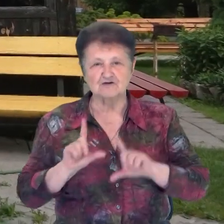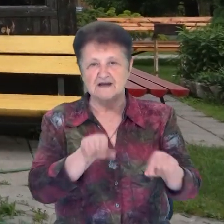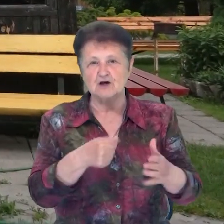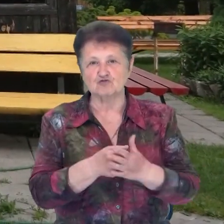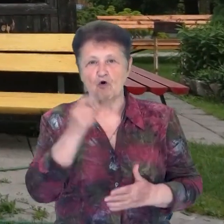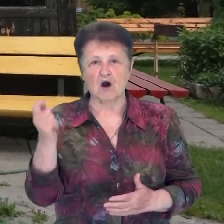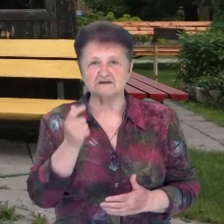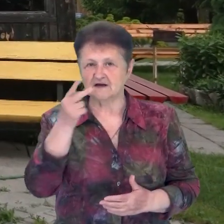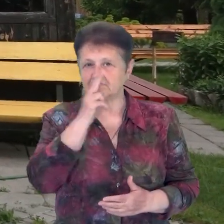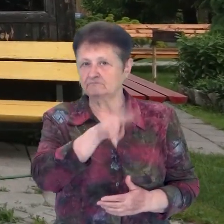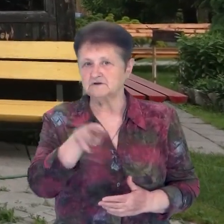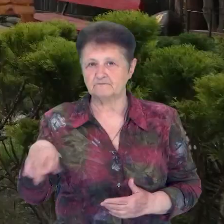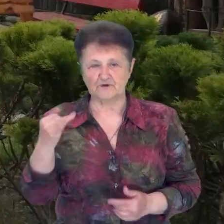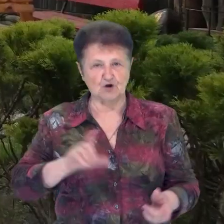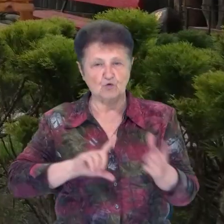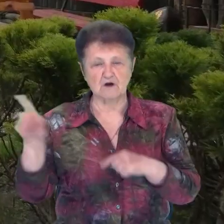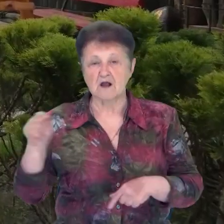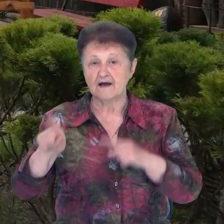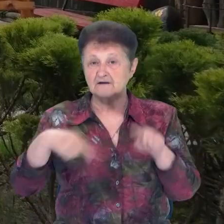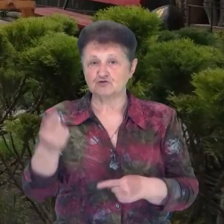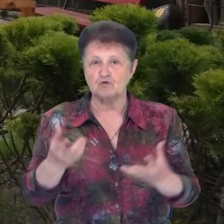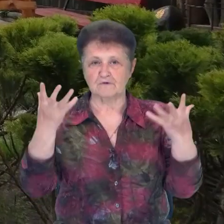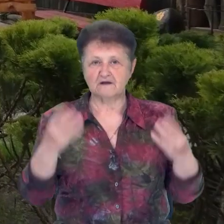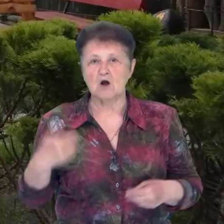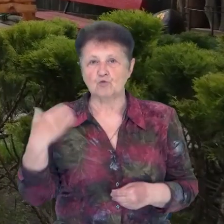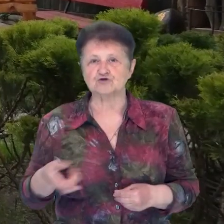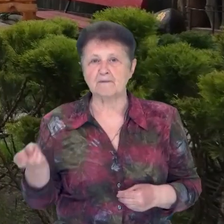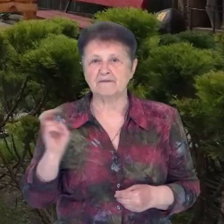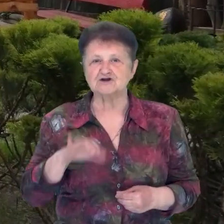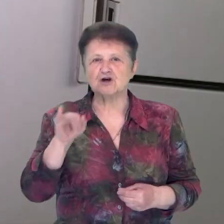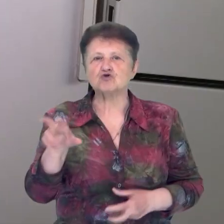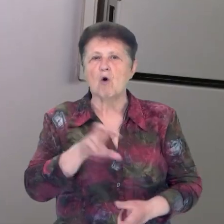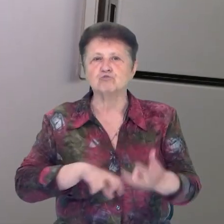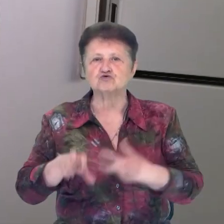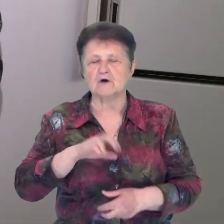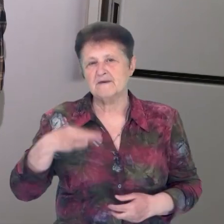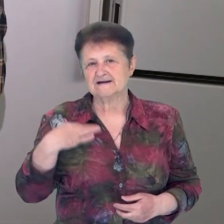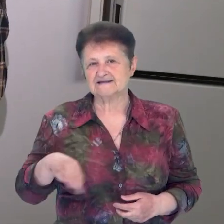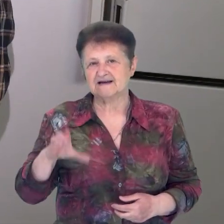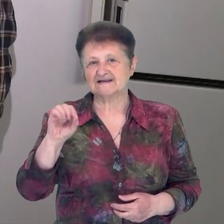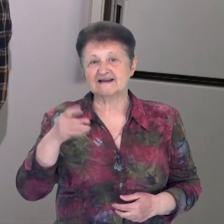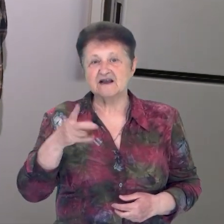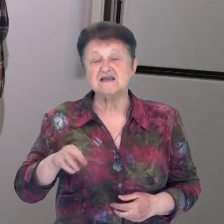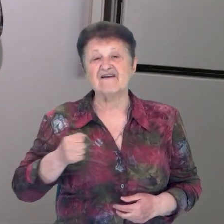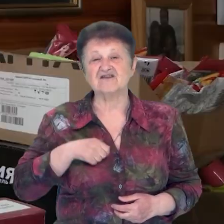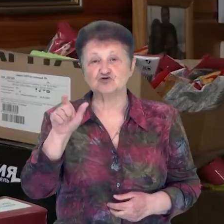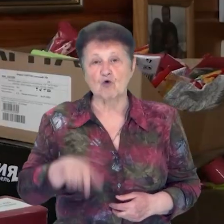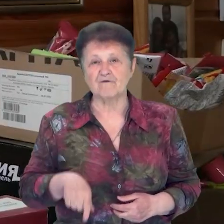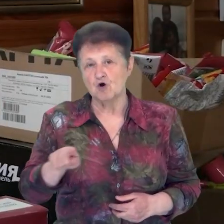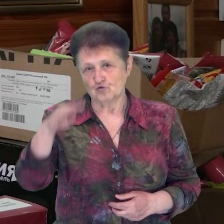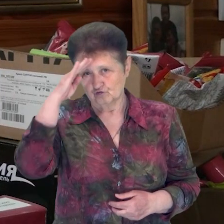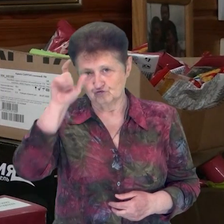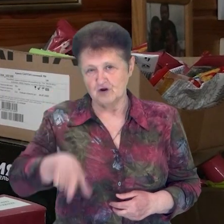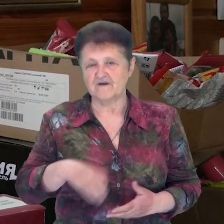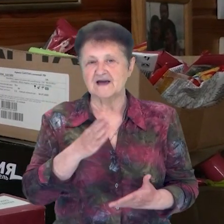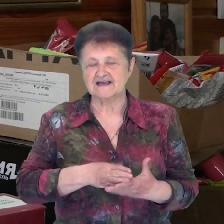господарства, оглянули та поїхали. Наступного дня вони вже прийшли з обшуками. Син Сергія – український військовий, тож у чоловіка